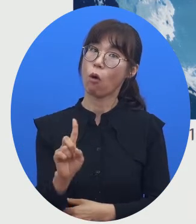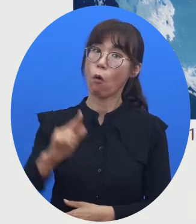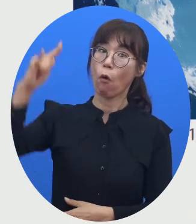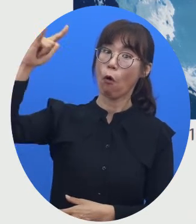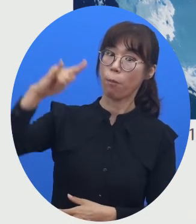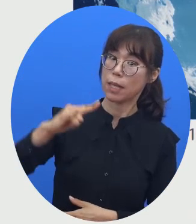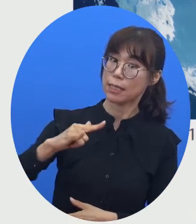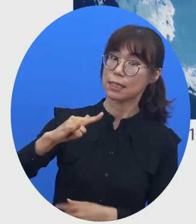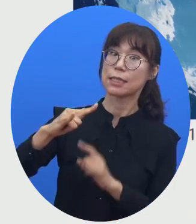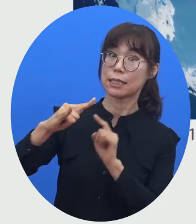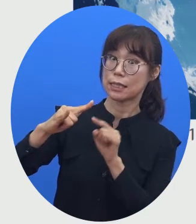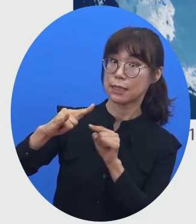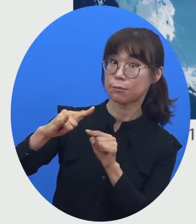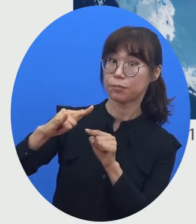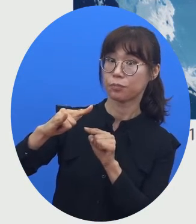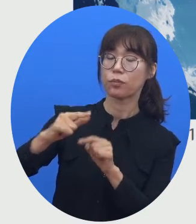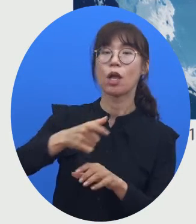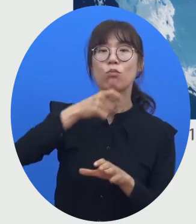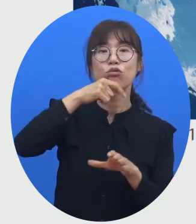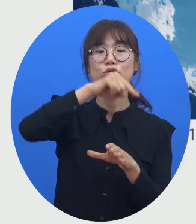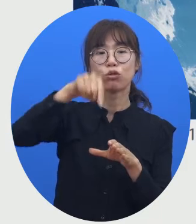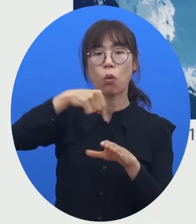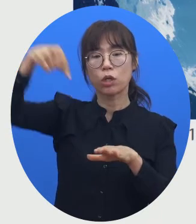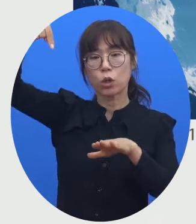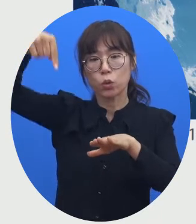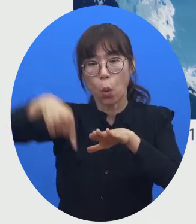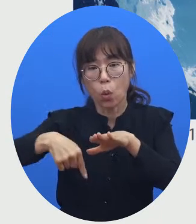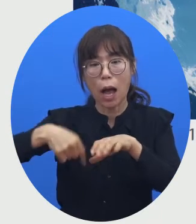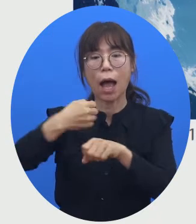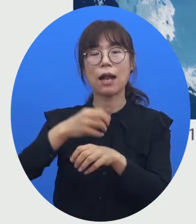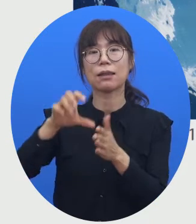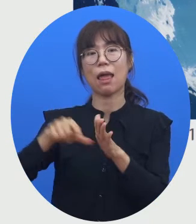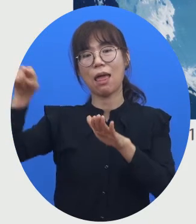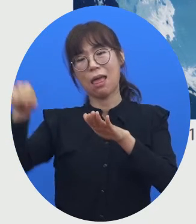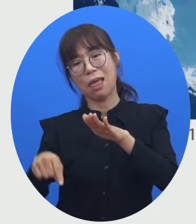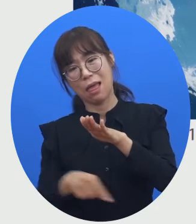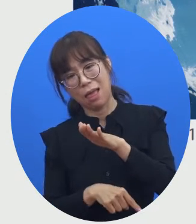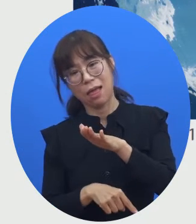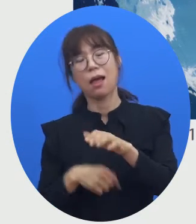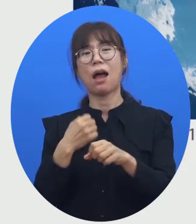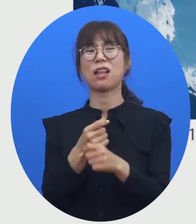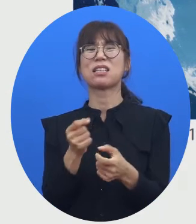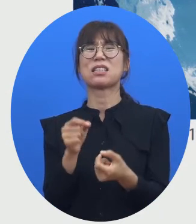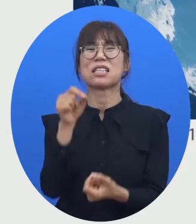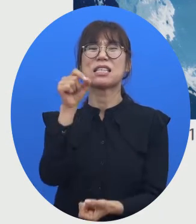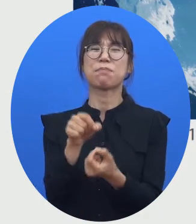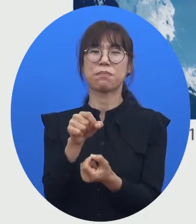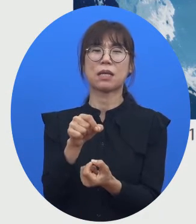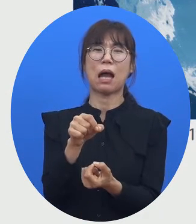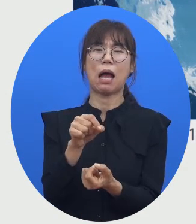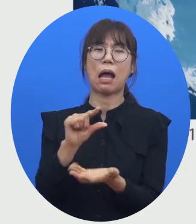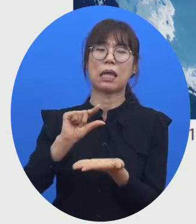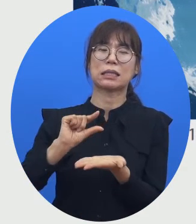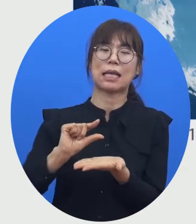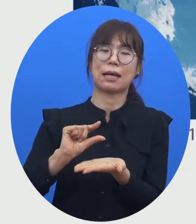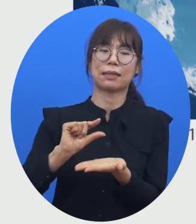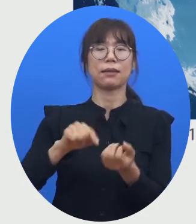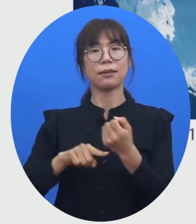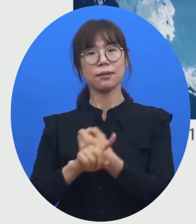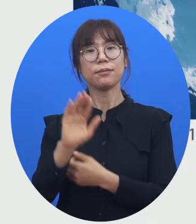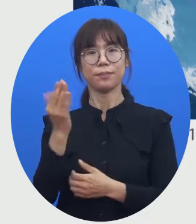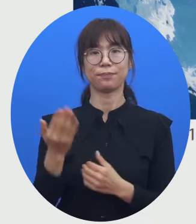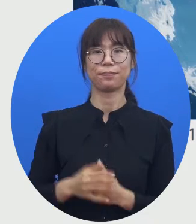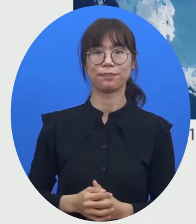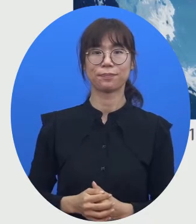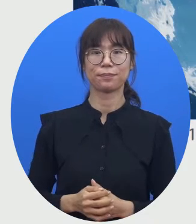하는 전자기파는 물속을 통과할 때 들어갈 수 있는 전파되는 깊이가 매우 작다는 것입니다.